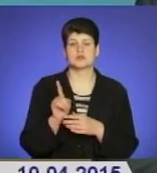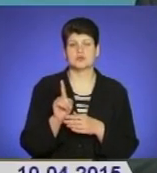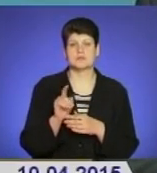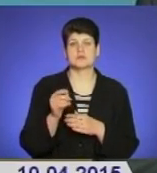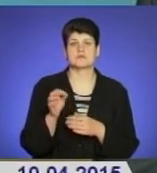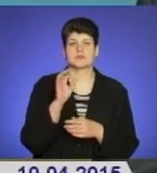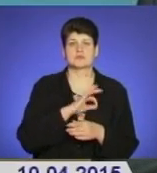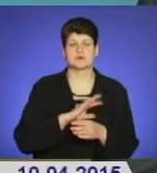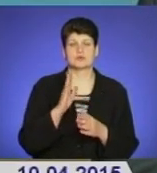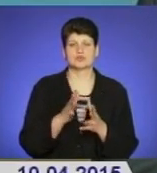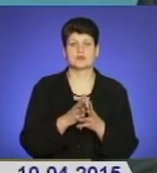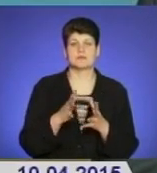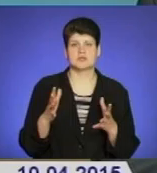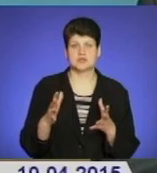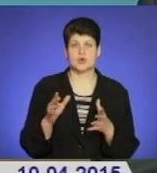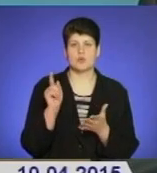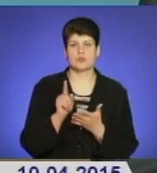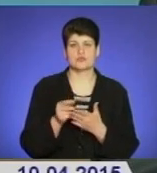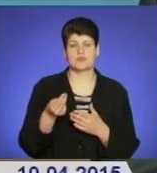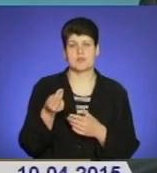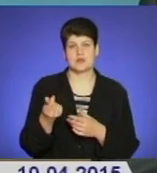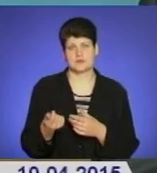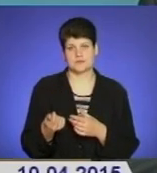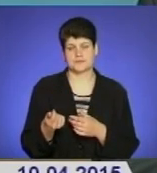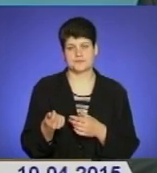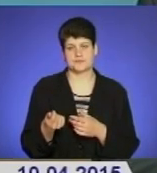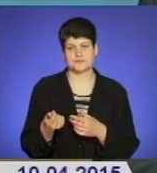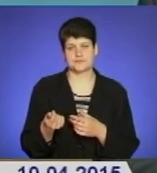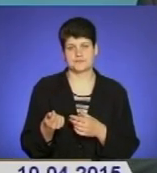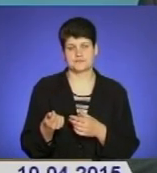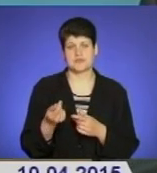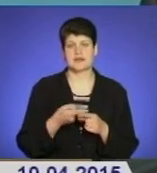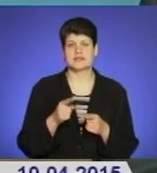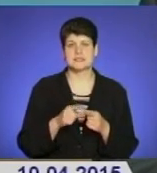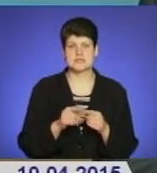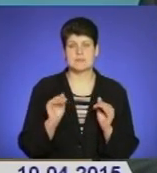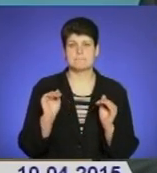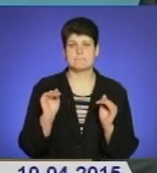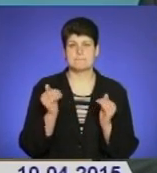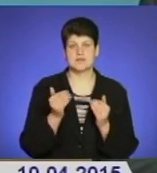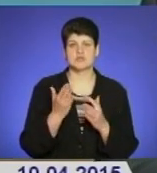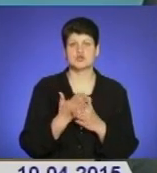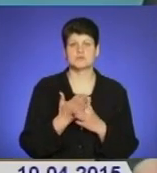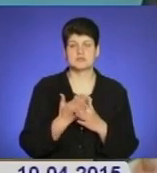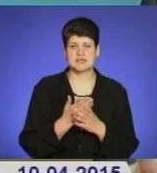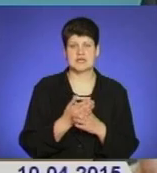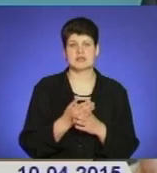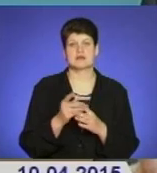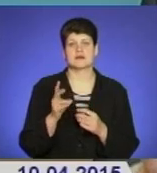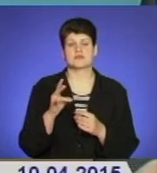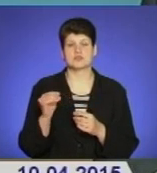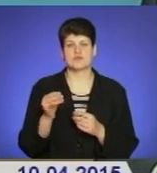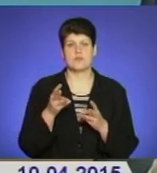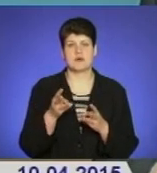споживання будуть перевищувати обов'язкову плату. Це значно менша субсидія, ніж в опалюваний період.